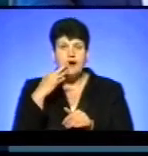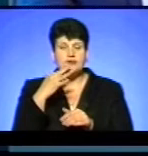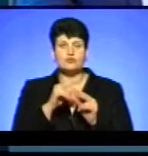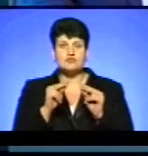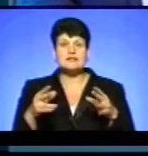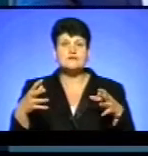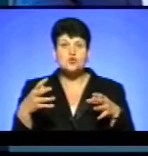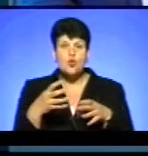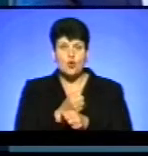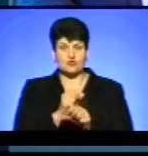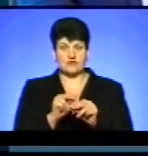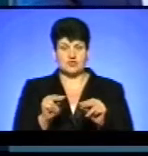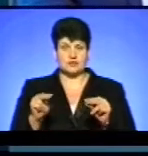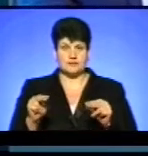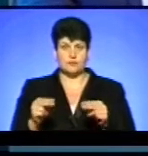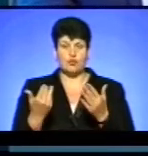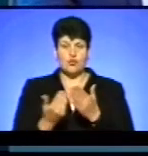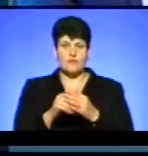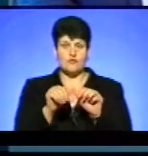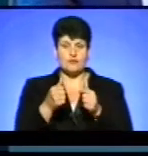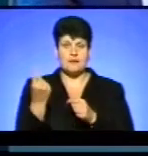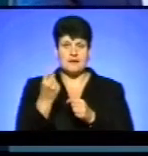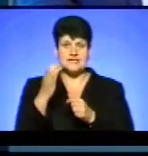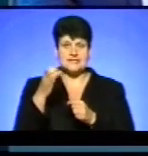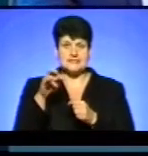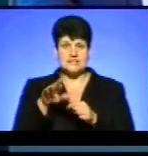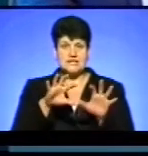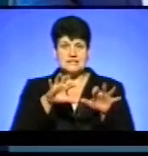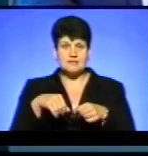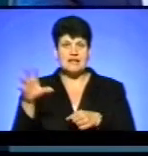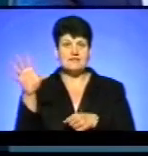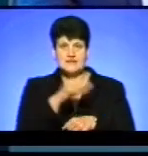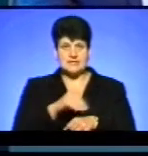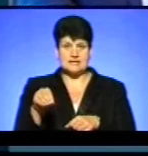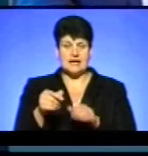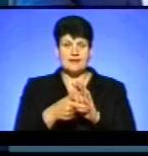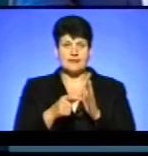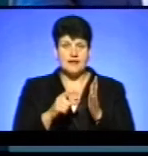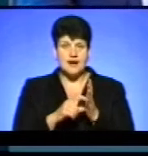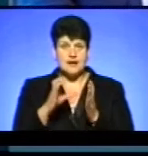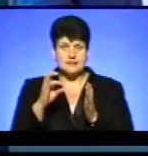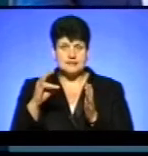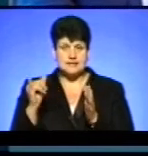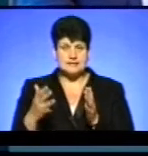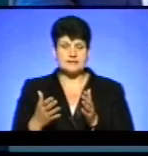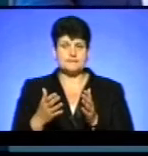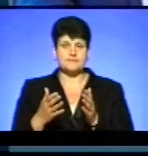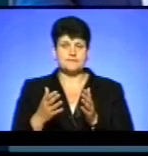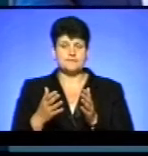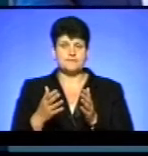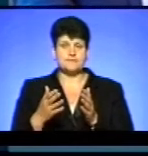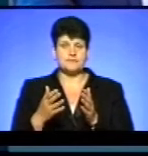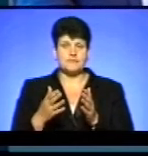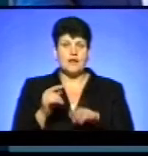вчителі. Бо вони ж по новій формулі на 1 січня позабрали все з формули. Класність вчителі ведуть, там якісь